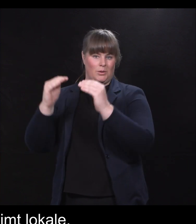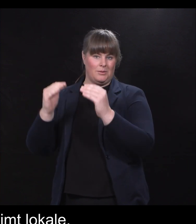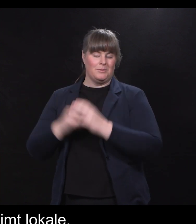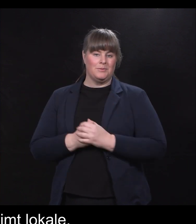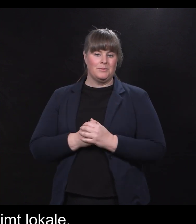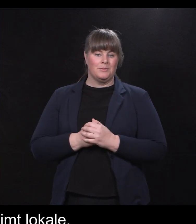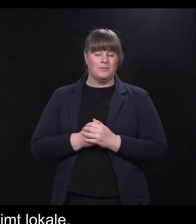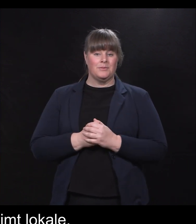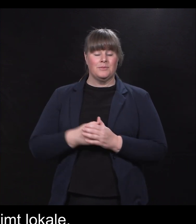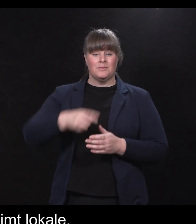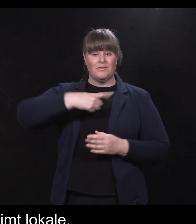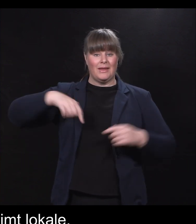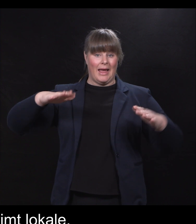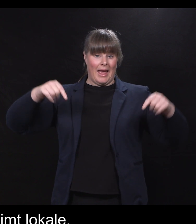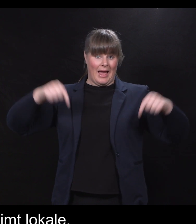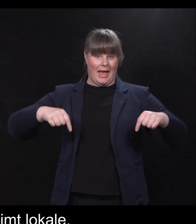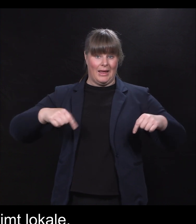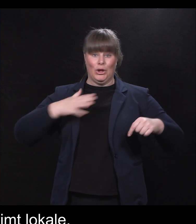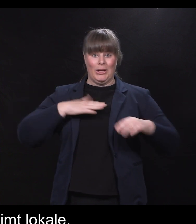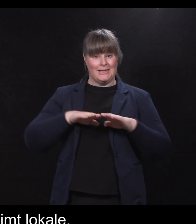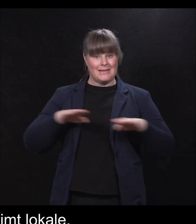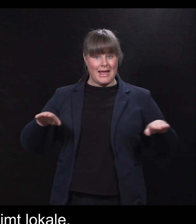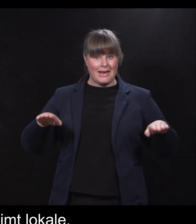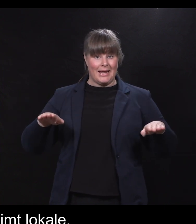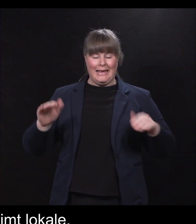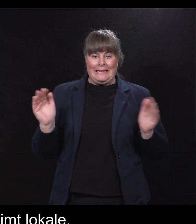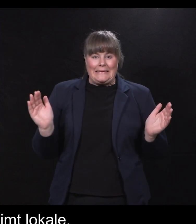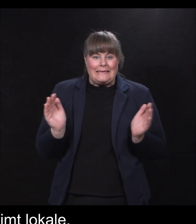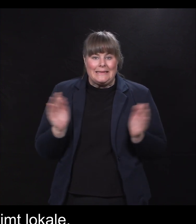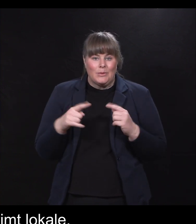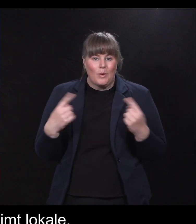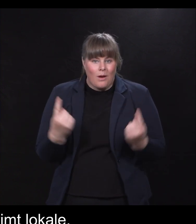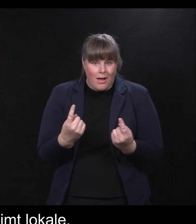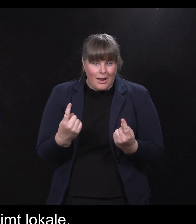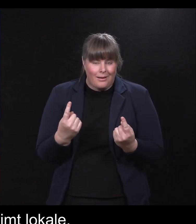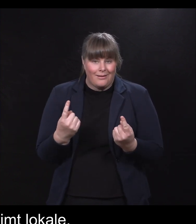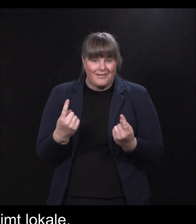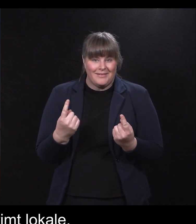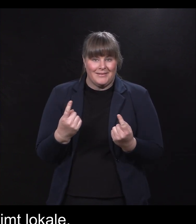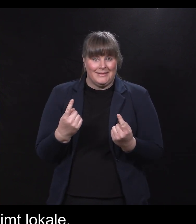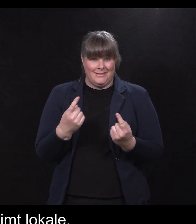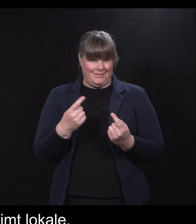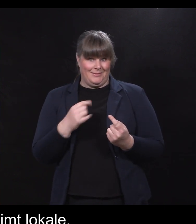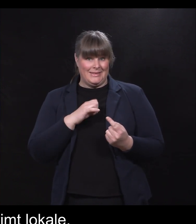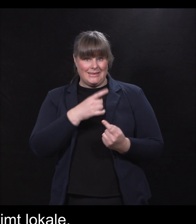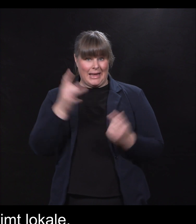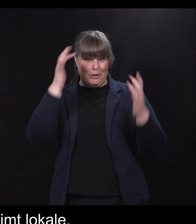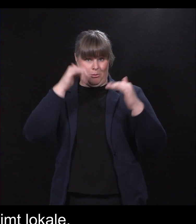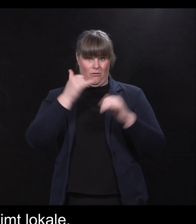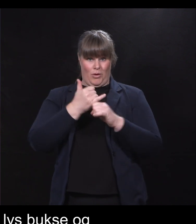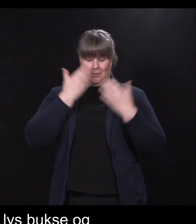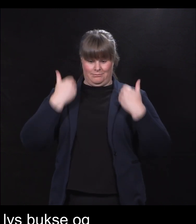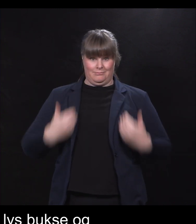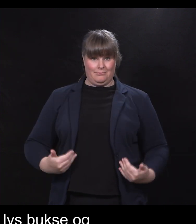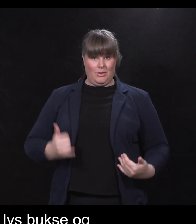står her på en hyggelig scene i et intimt lokale. For de av dere som lurer på hvordan jeg ser ut, så har jeg